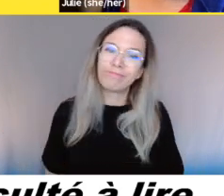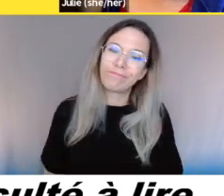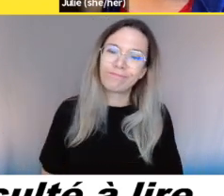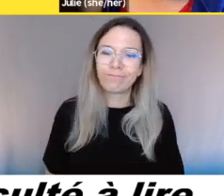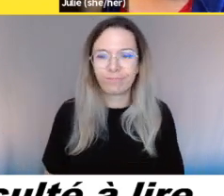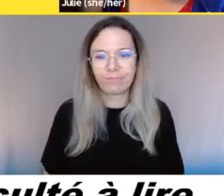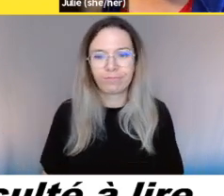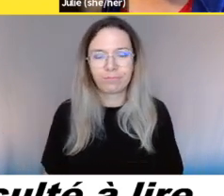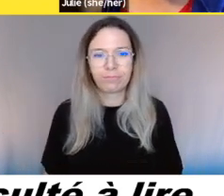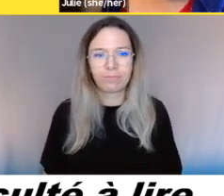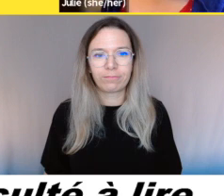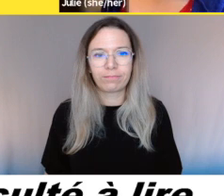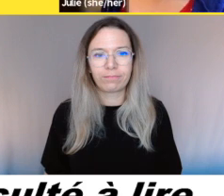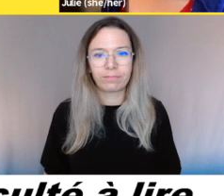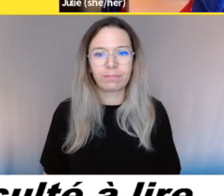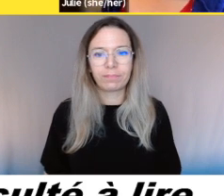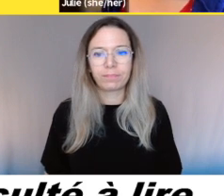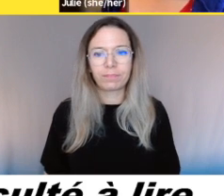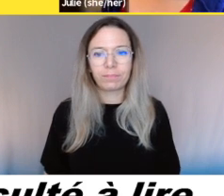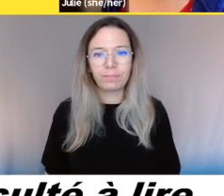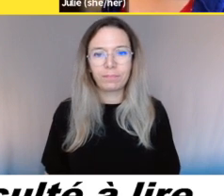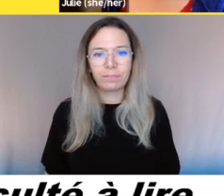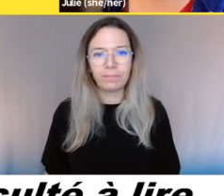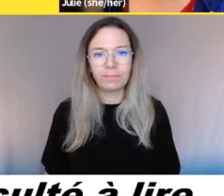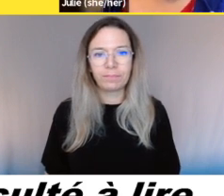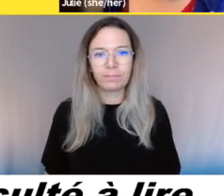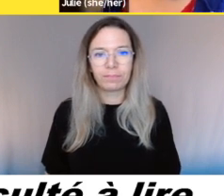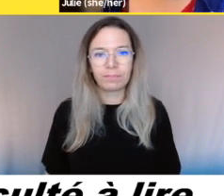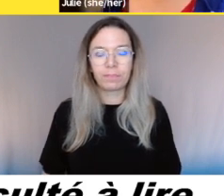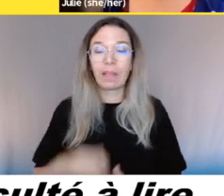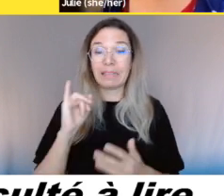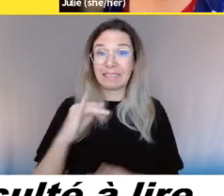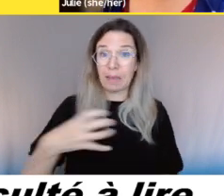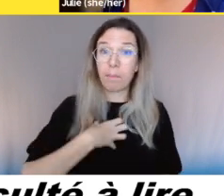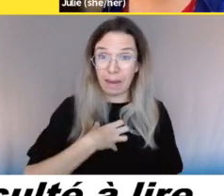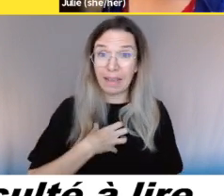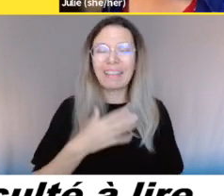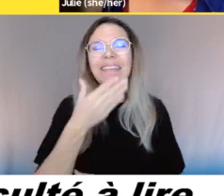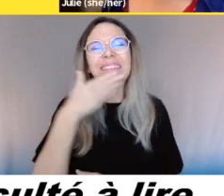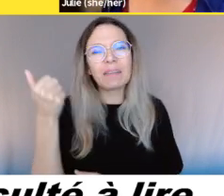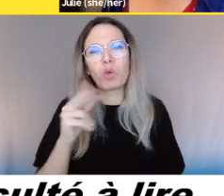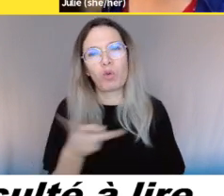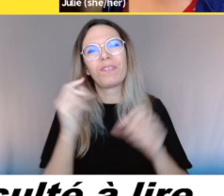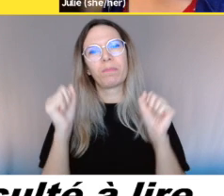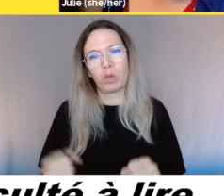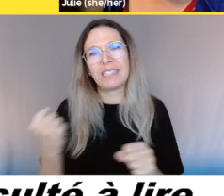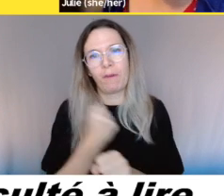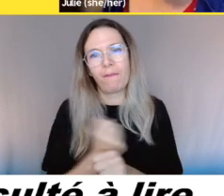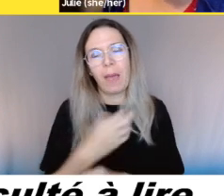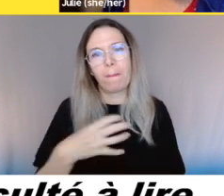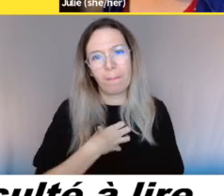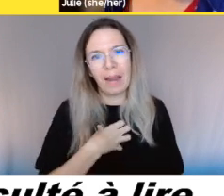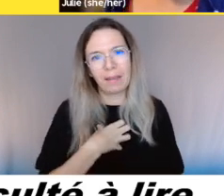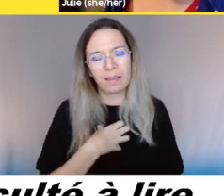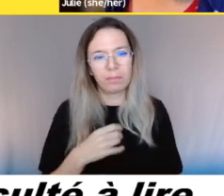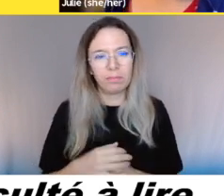québécoise au mois d'avril puis elle vient d'être contactée il y a une semaine pour voir s'il serait intéressé à participer à la médiation.